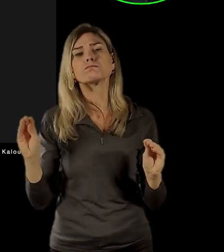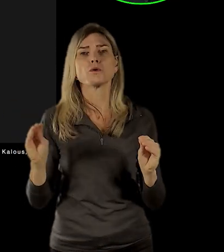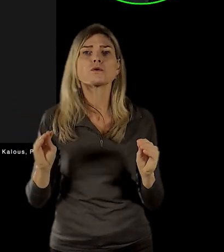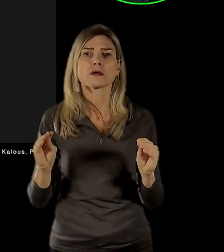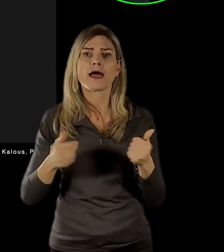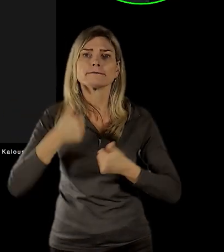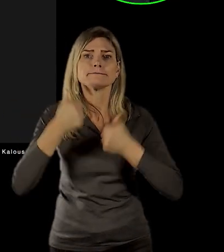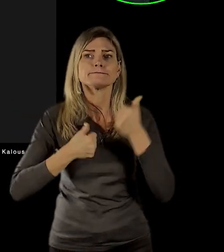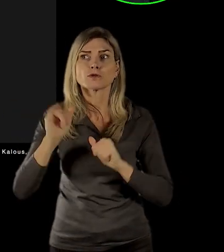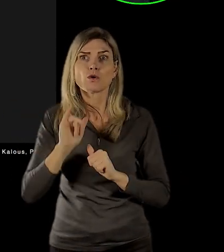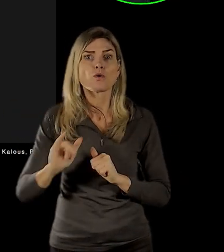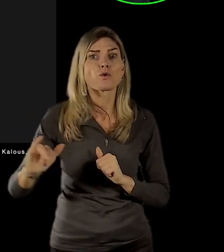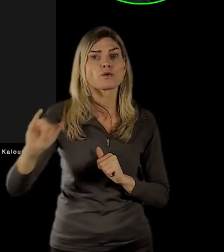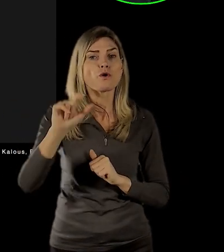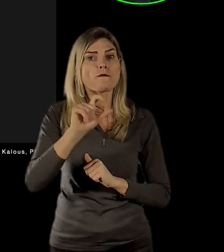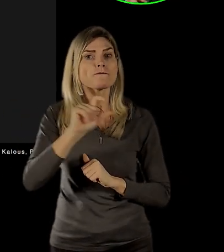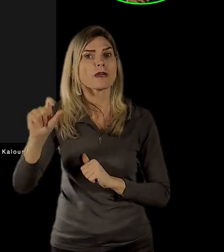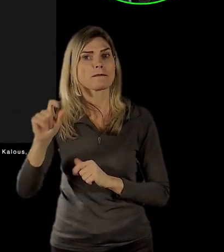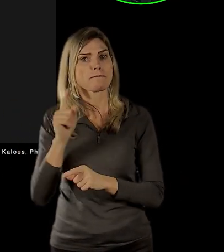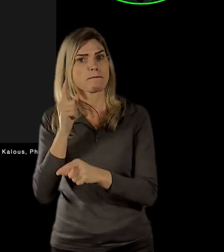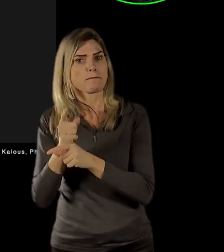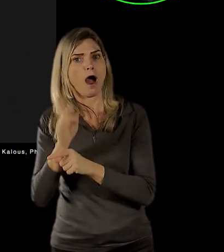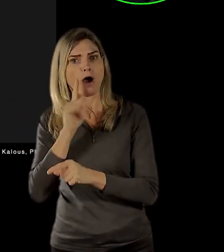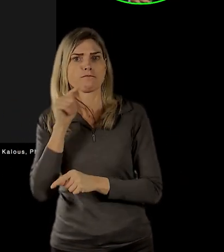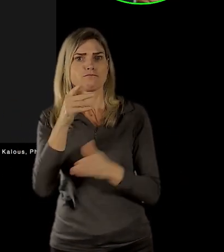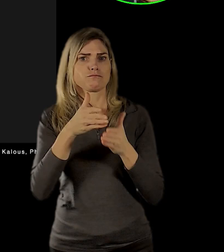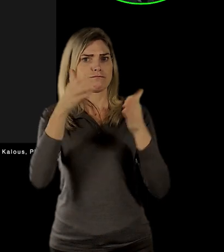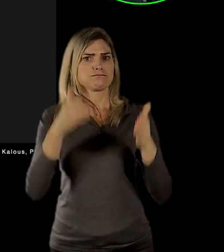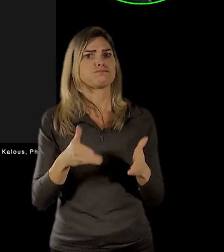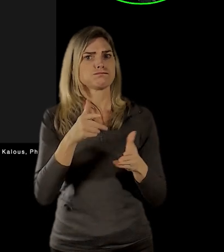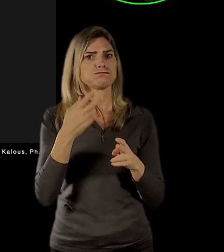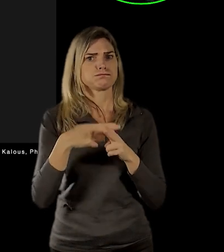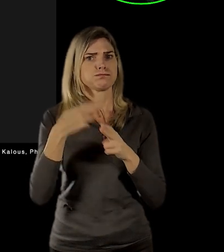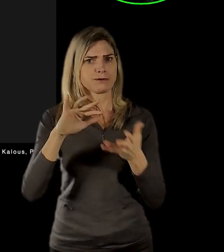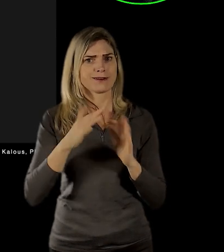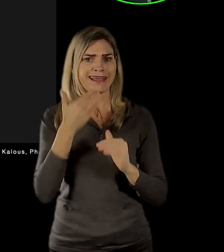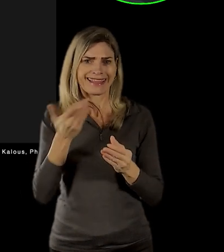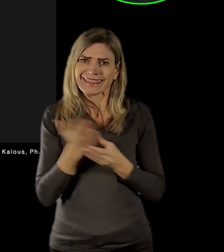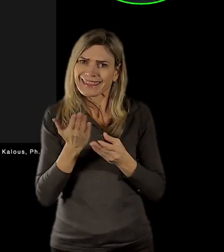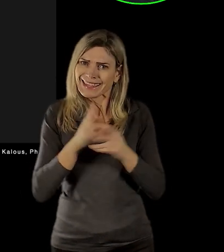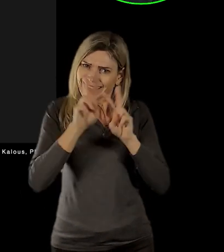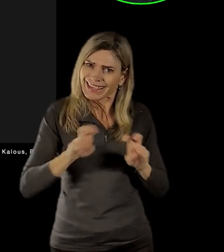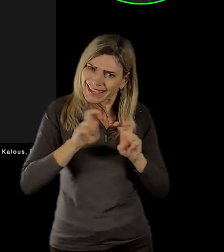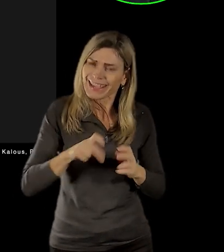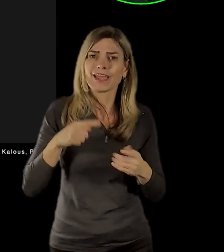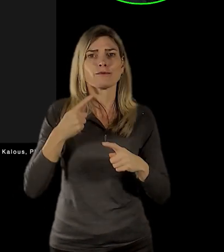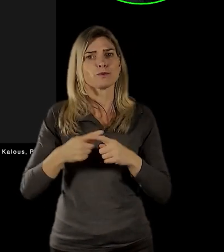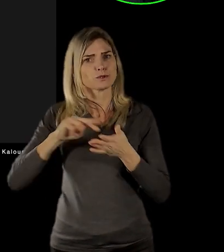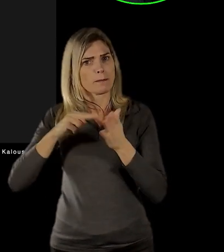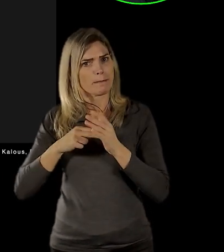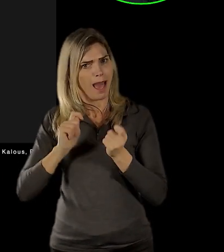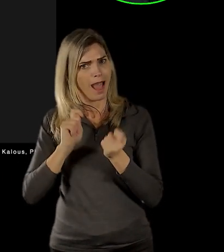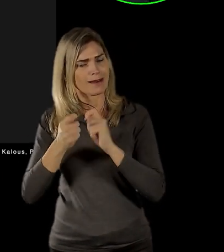výběrové řízení na zhotovitele oné stavby, to znamená rekonstrukce a adaptace Domu Páža. Tady je pak